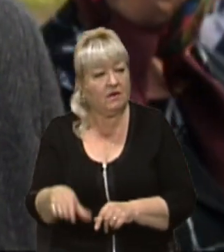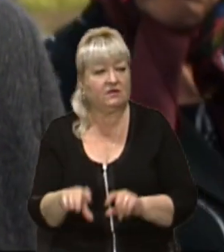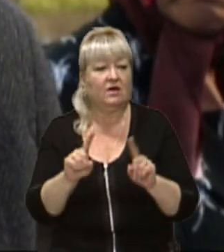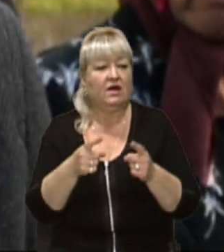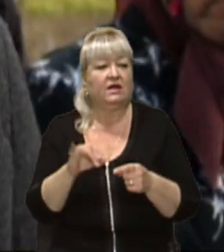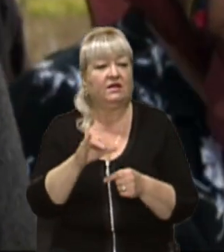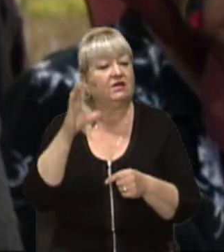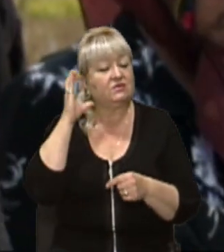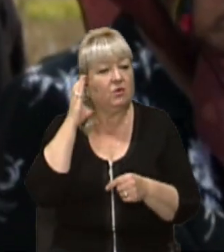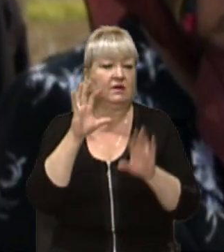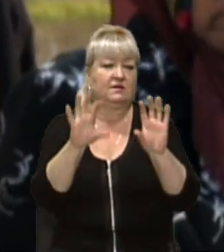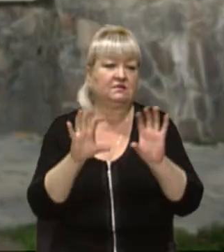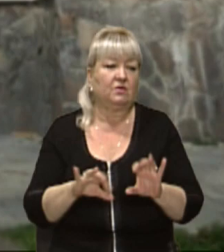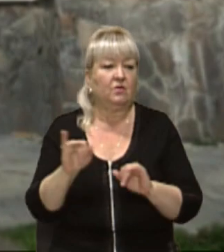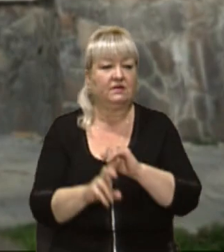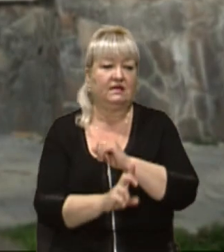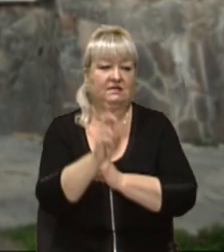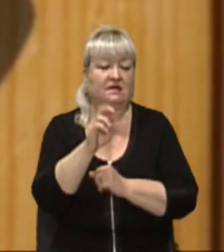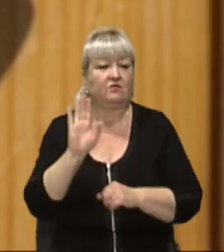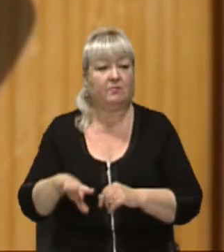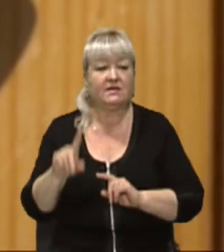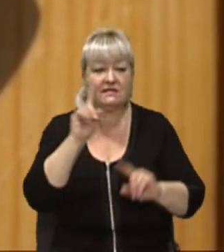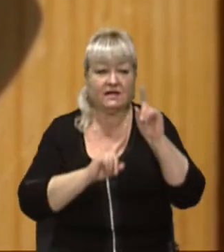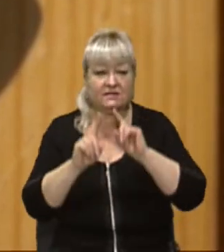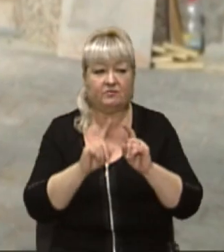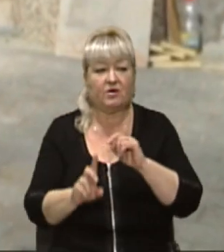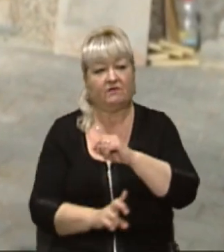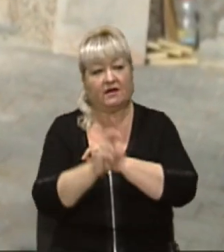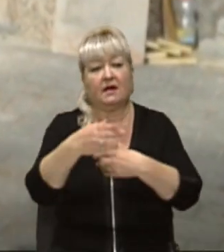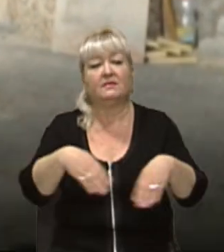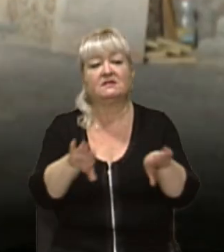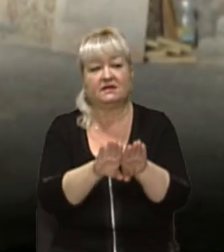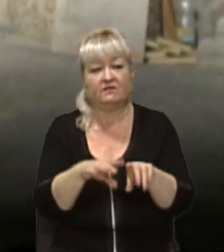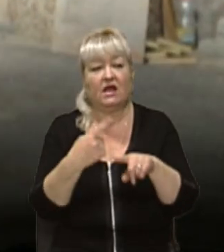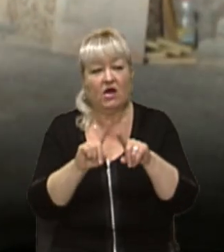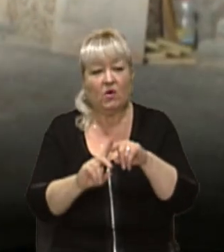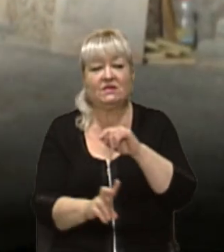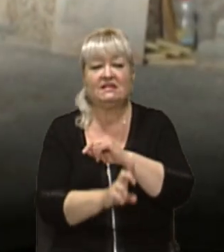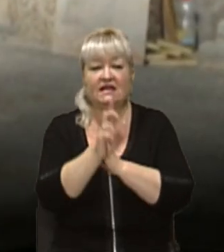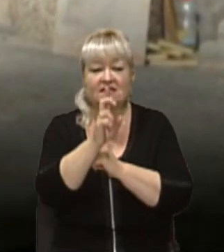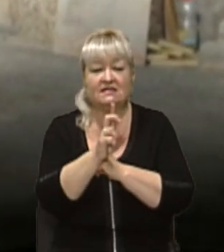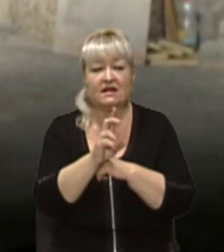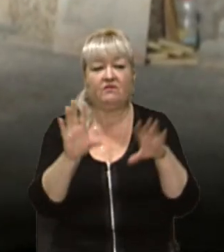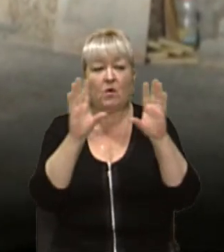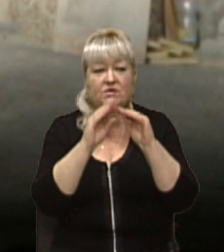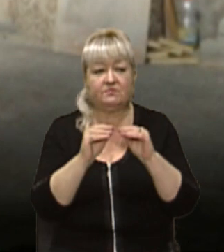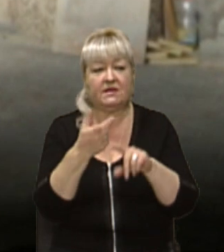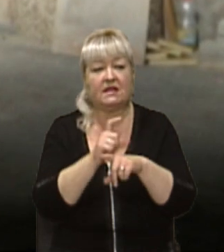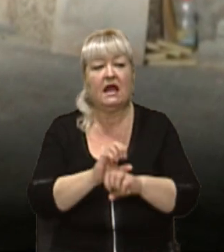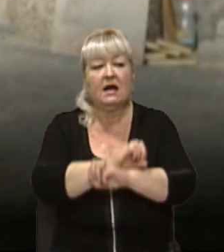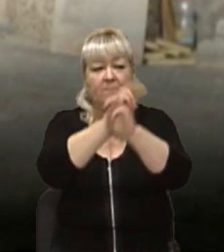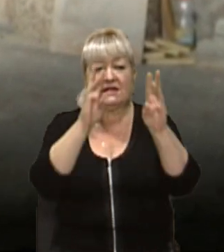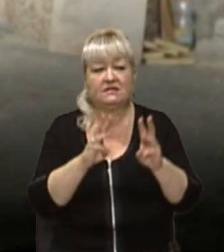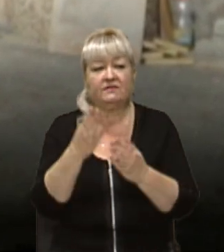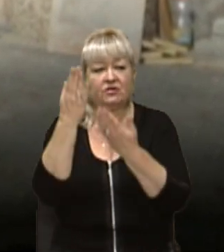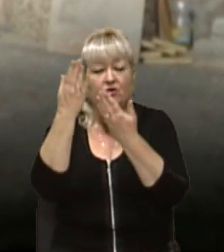також слухати і закон, і церкву. Після зборів храм закривають. Ось це церква Успіння Пресвятої Богородиці, Української